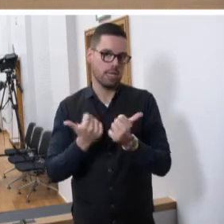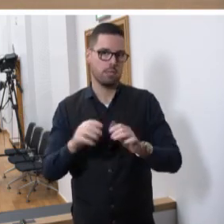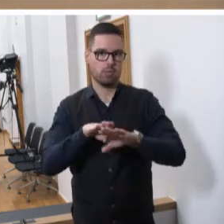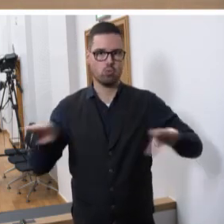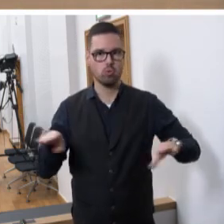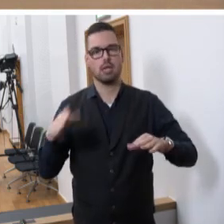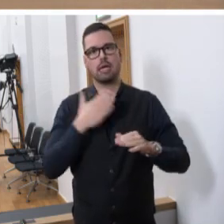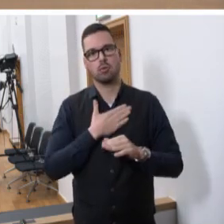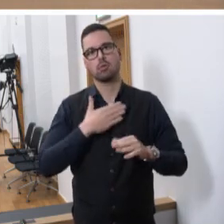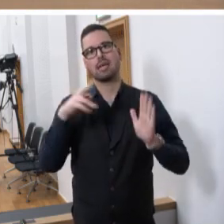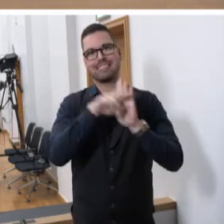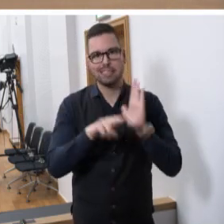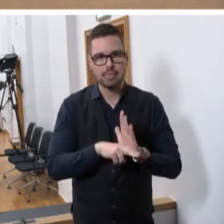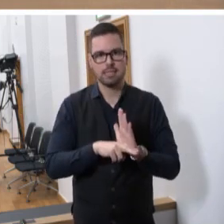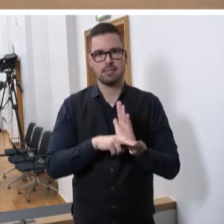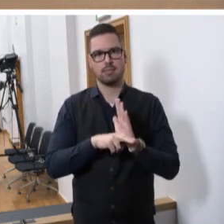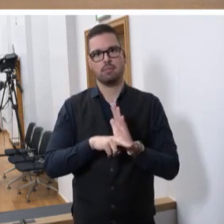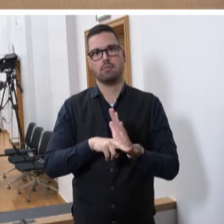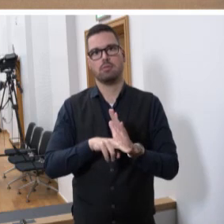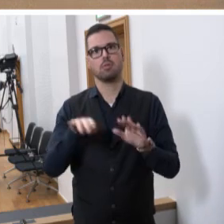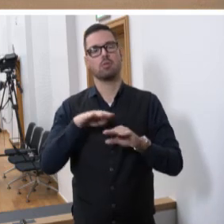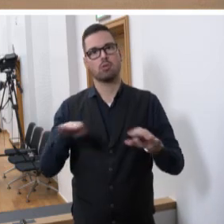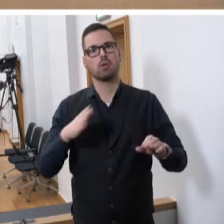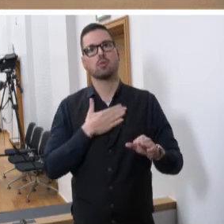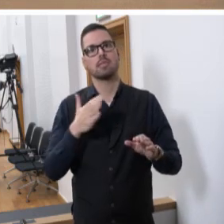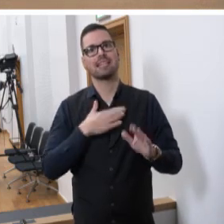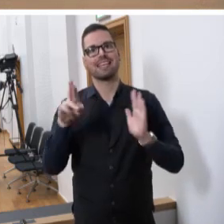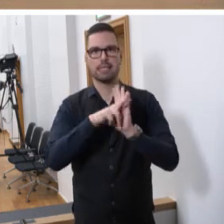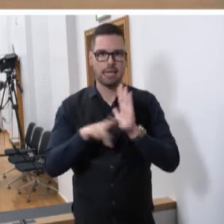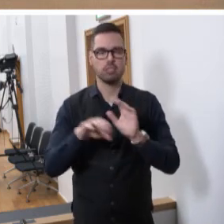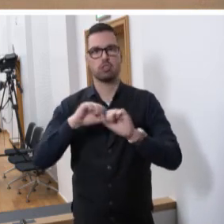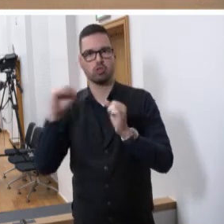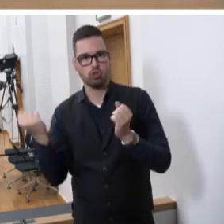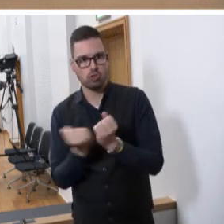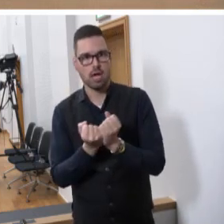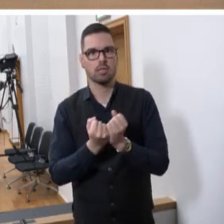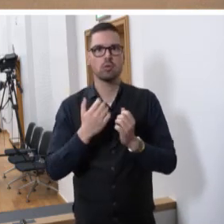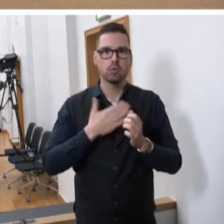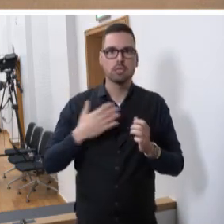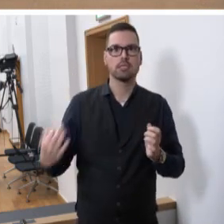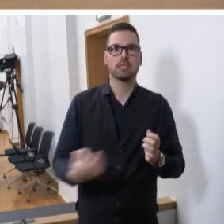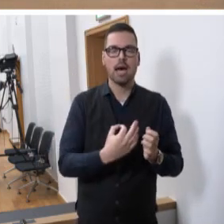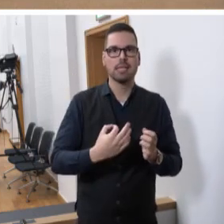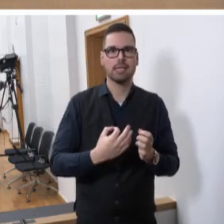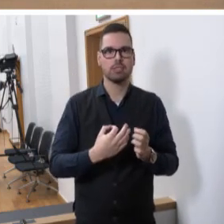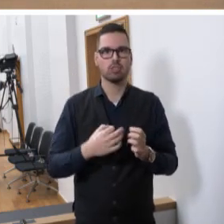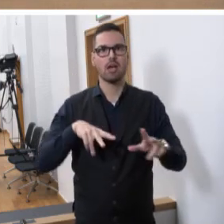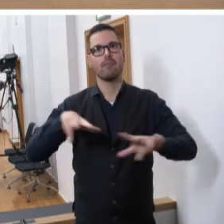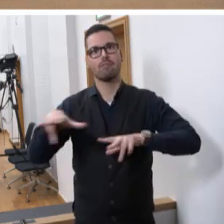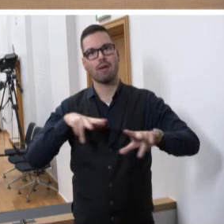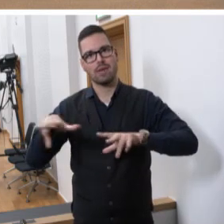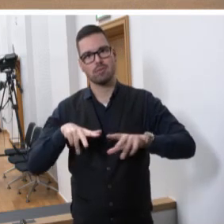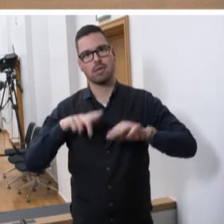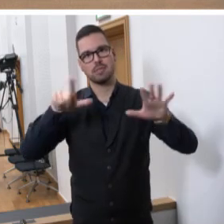unserer Gesetze, sie ist die Grundlage unseres Rechtsstaates. Liebe Kolleginnen und Kollegen, unsere saarländische Verfassung wird am 17.